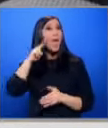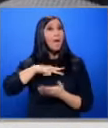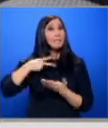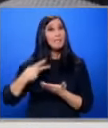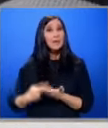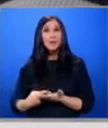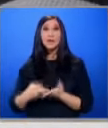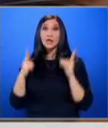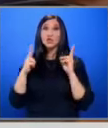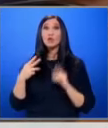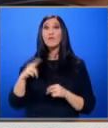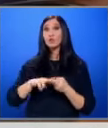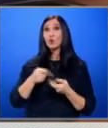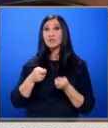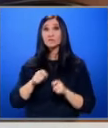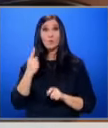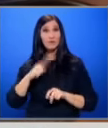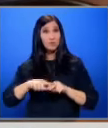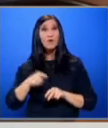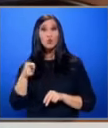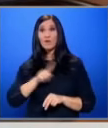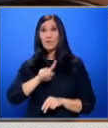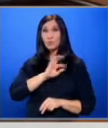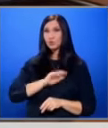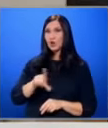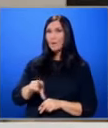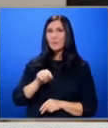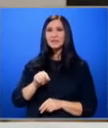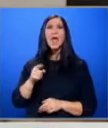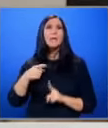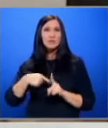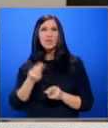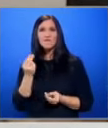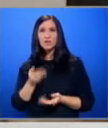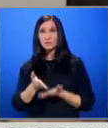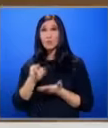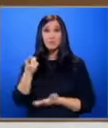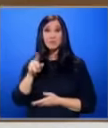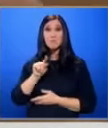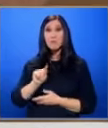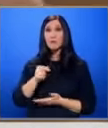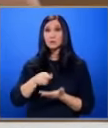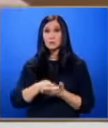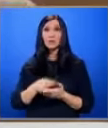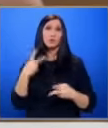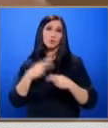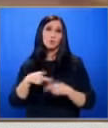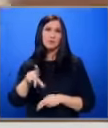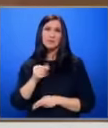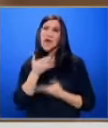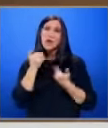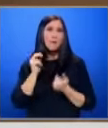изтекло на 1 ноември. От тогава не получава пенсия и месечна финансова подкрепа. С тази минимална заплата, като спред пенсията,